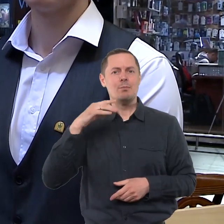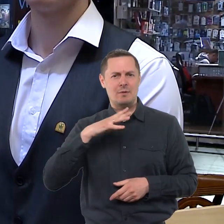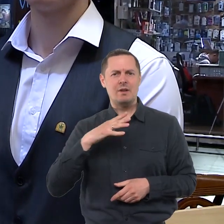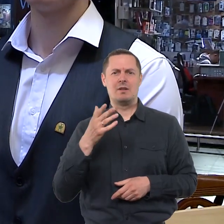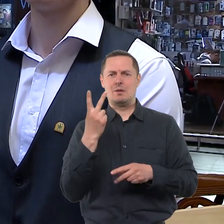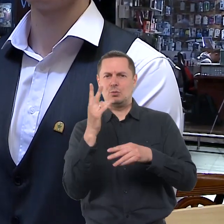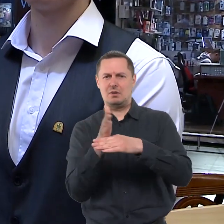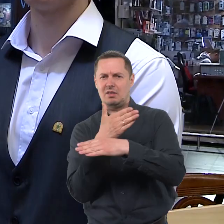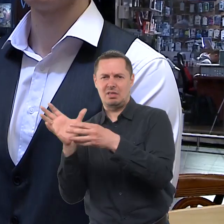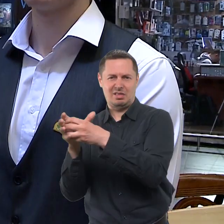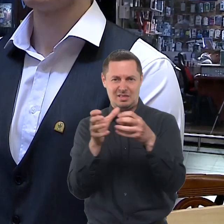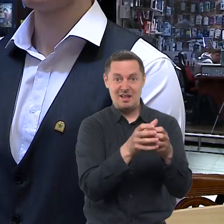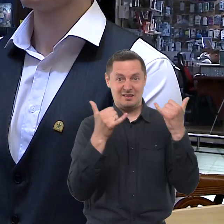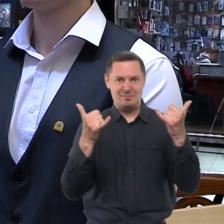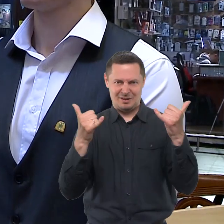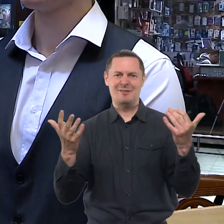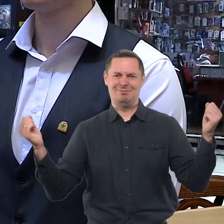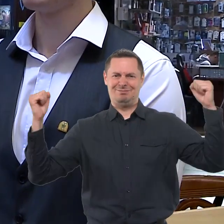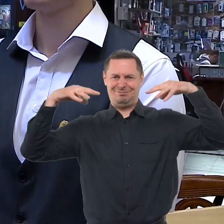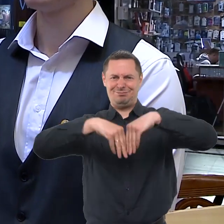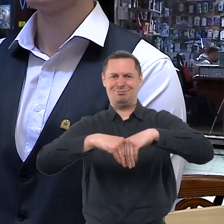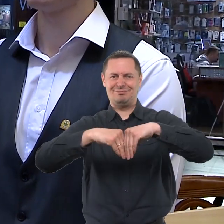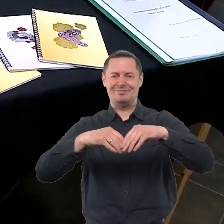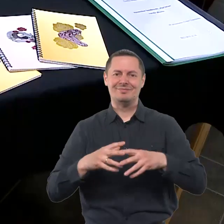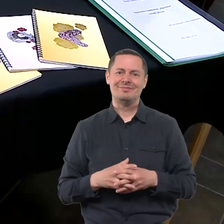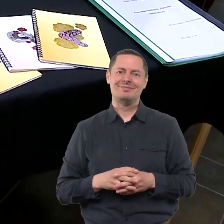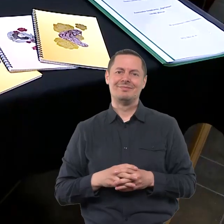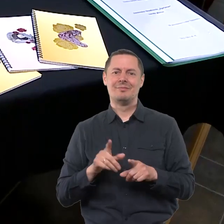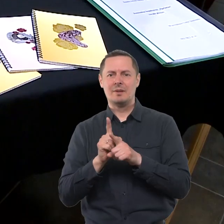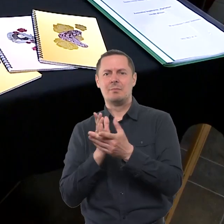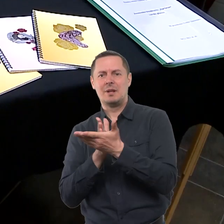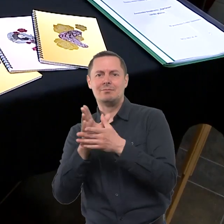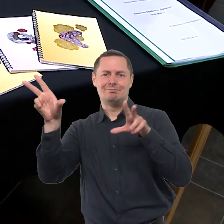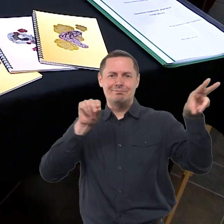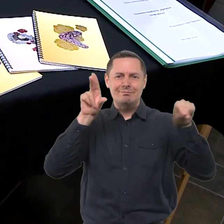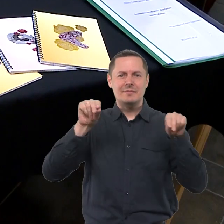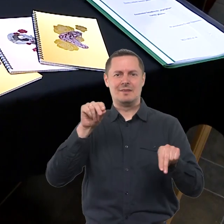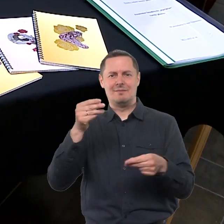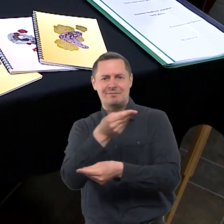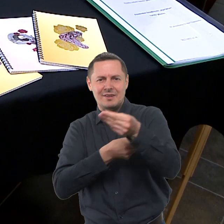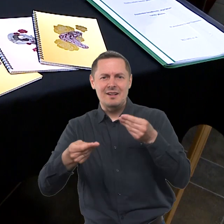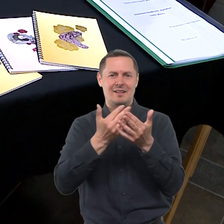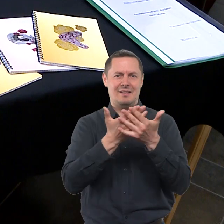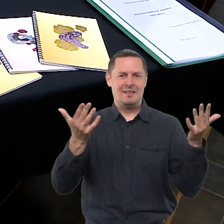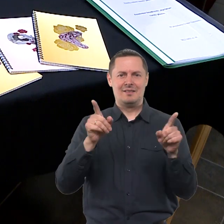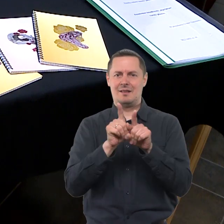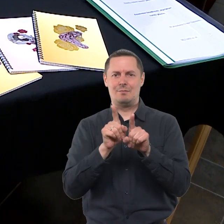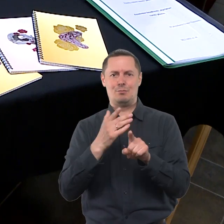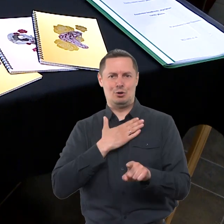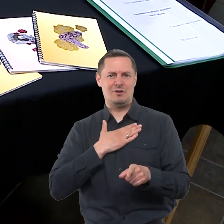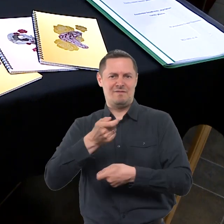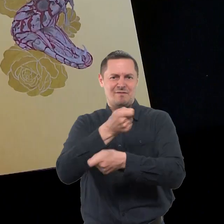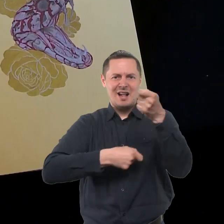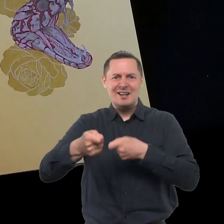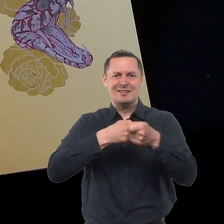Tai šiais metais vėl stengiamės sentys, ko daugiau patirties. Ir kol kas mums šitas verslas